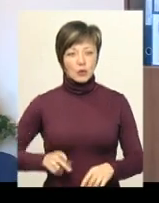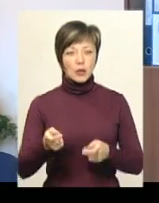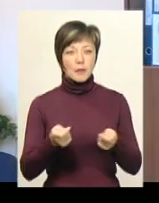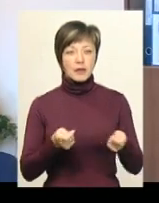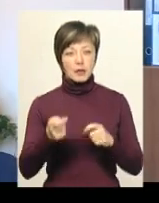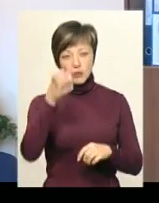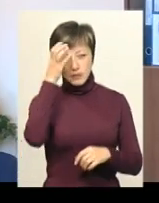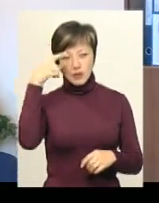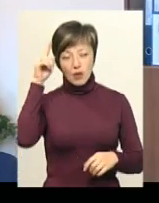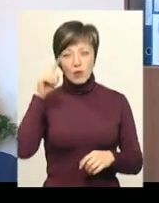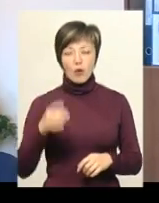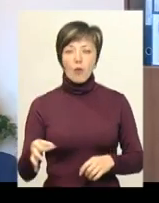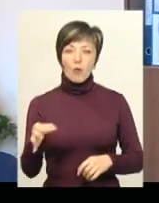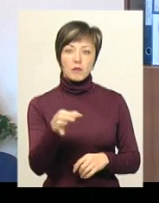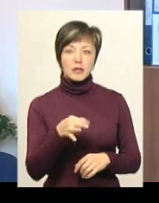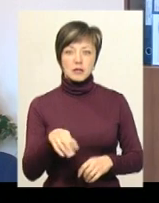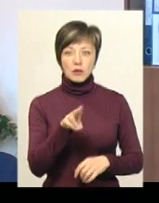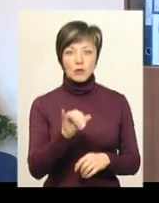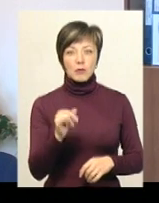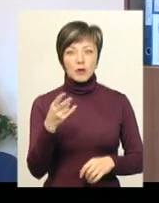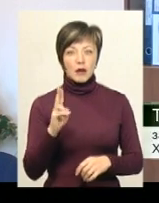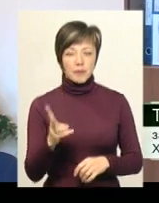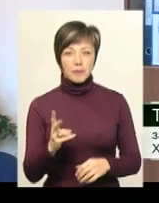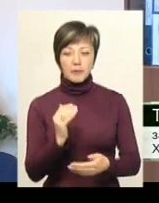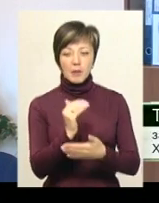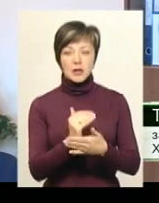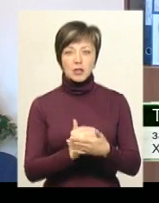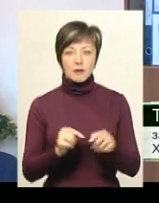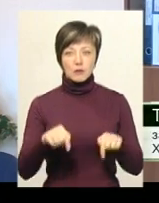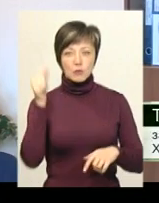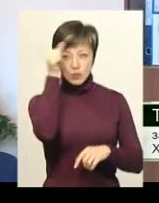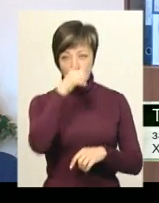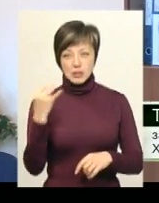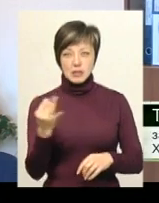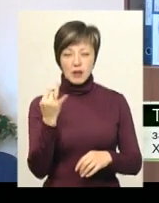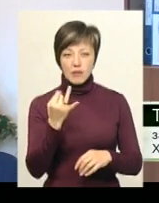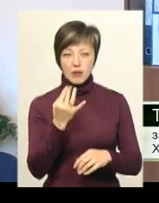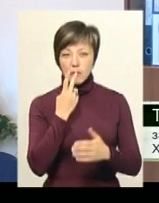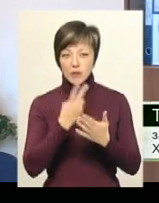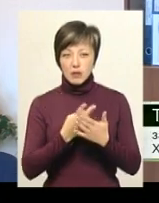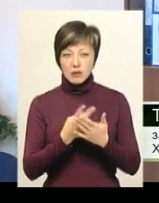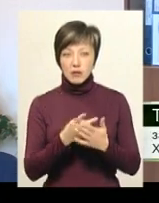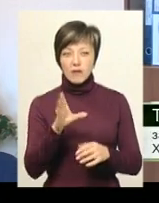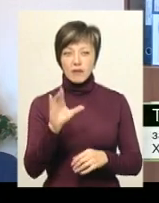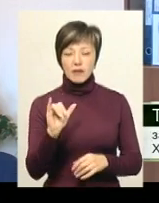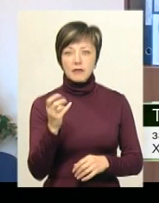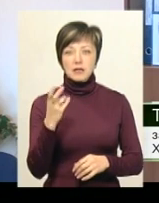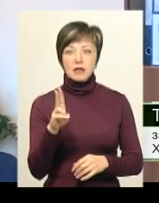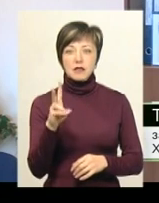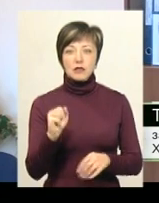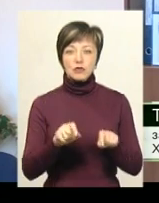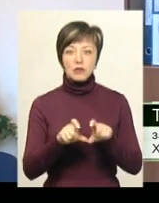департаменту освіти і науки області Тетяна Дупляк. Мережа у цьому році цікаво виглядила у Вівсянській школі.